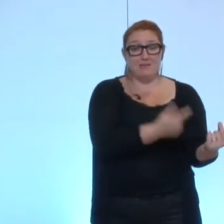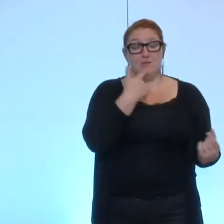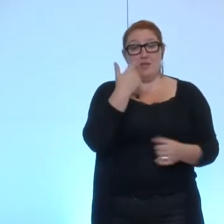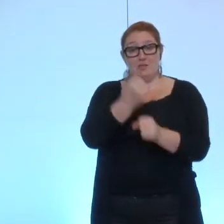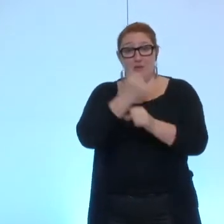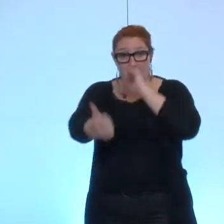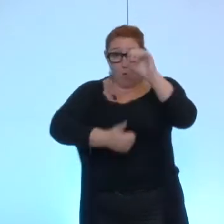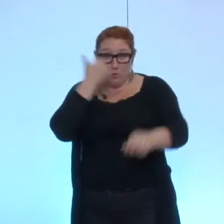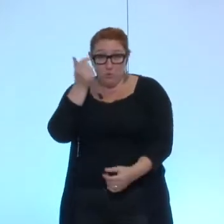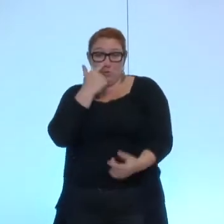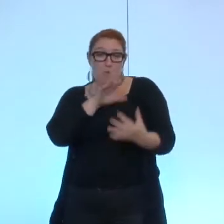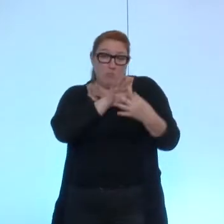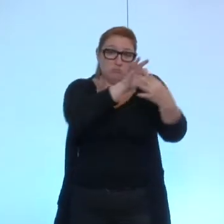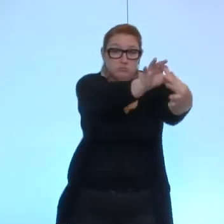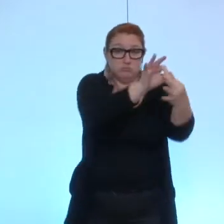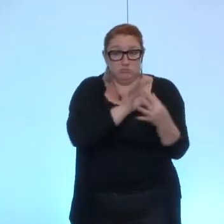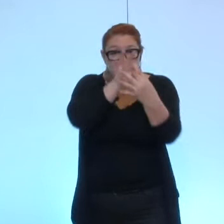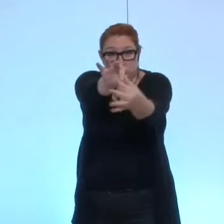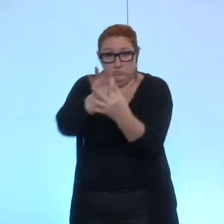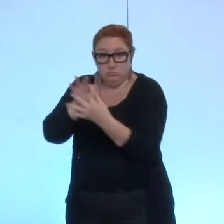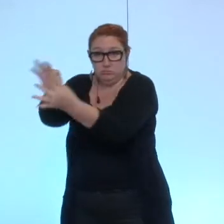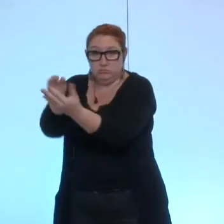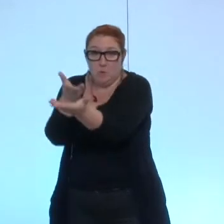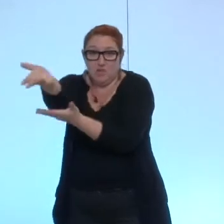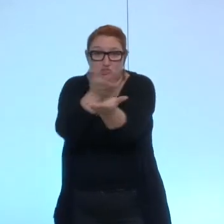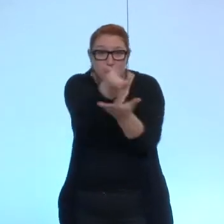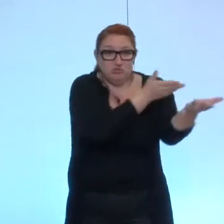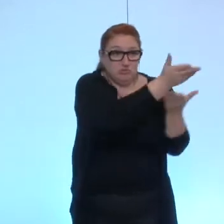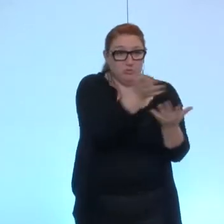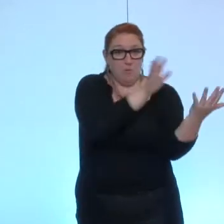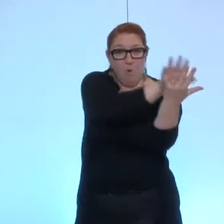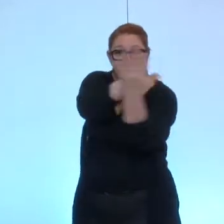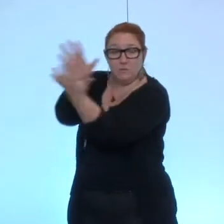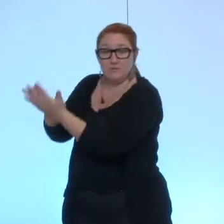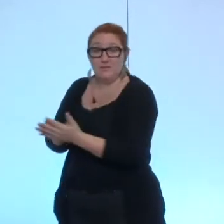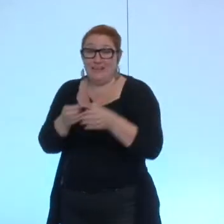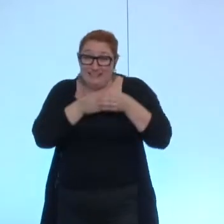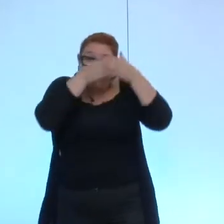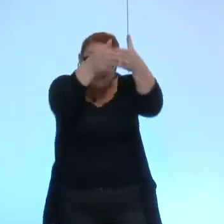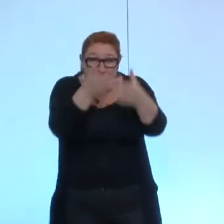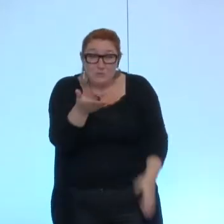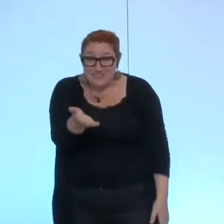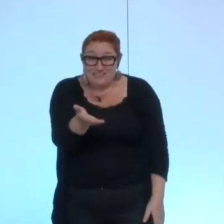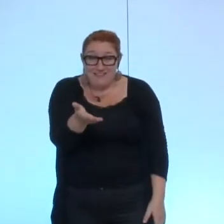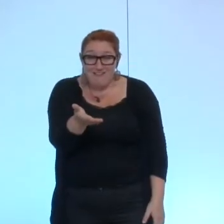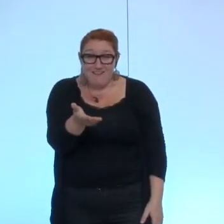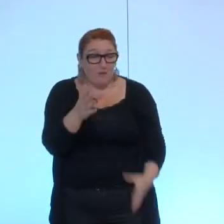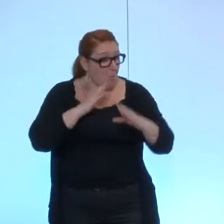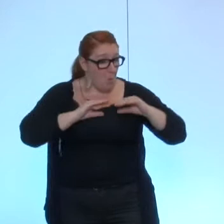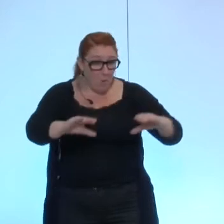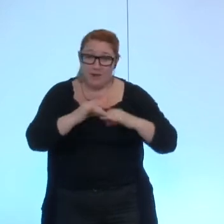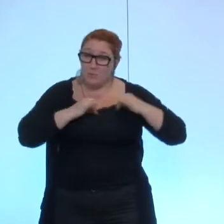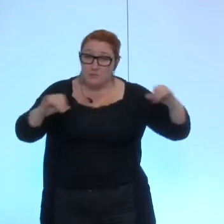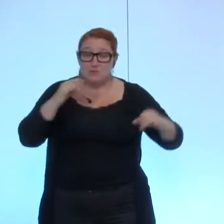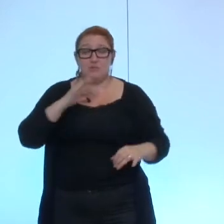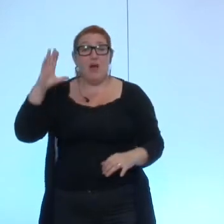de lien entre quartiers d'échange et de rencontre et les délégations c'était ça et c'était très concret et quand on